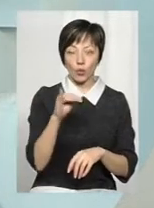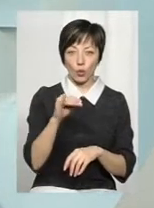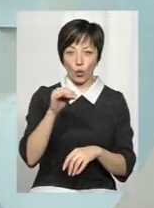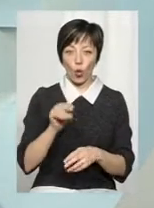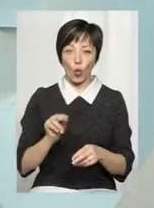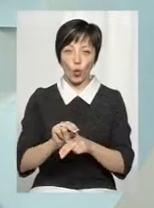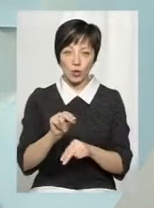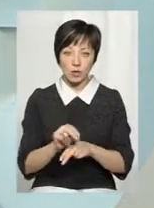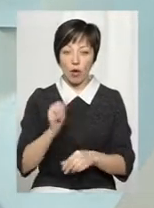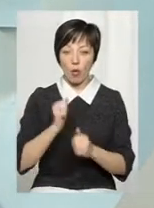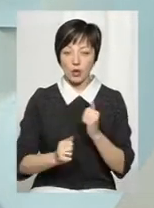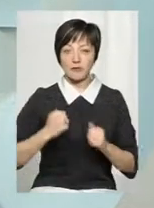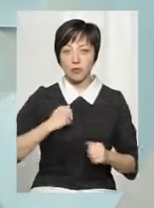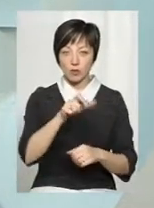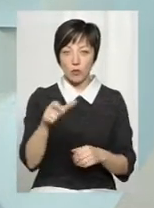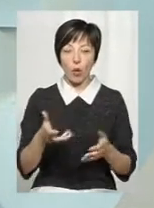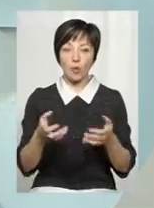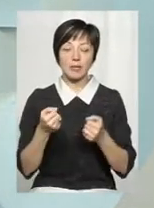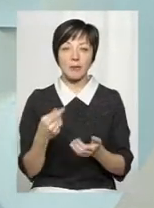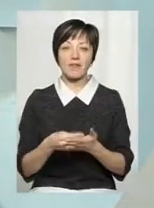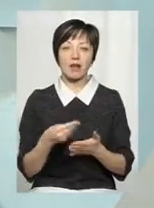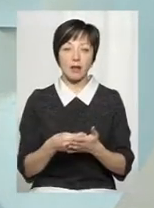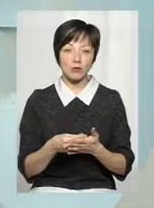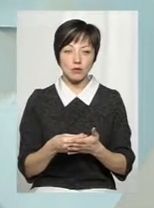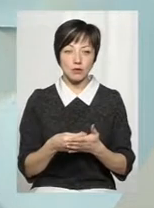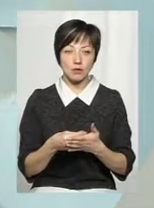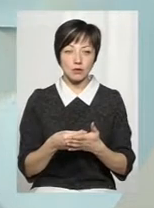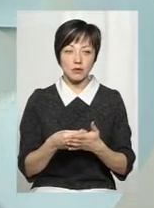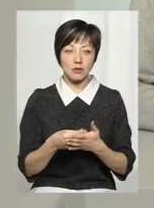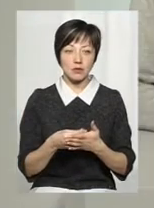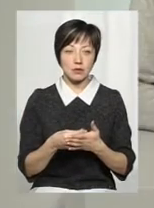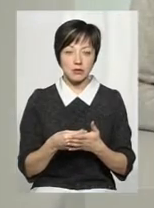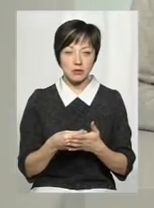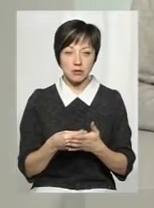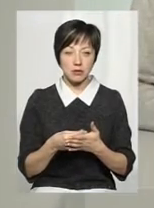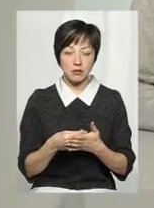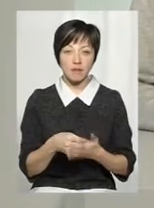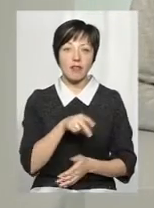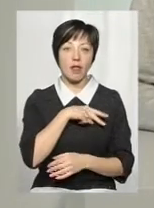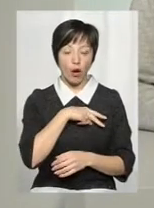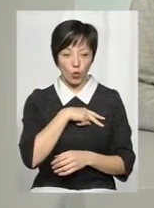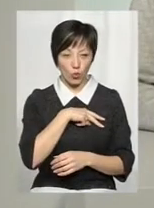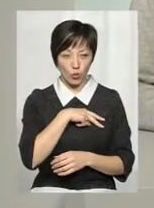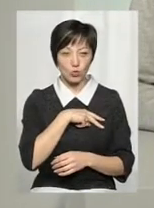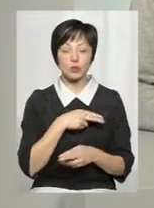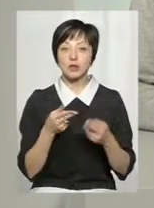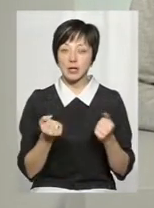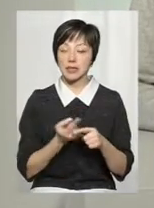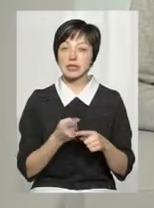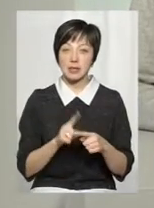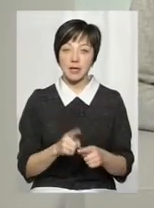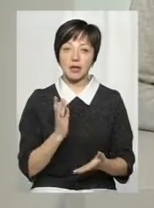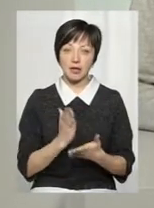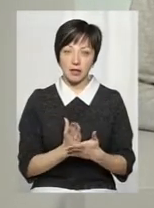військовослужбовець окремо отримує фінансову винагороду. Фінансову винагороду. Це є